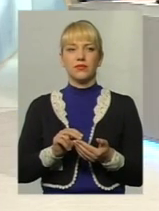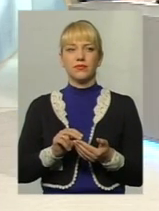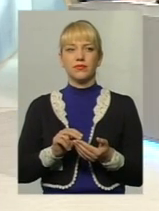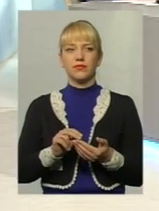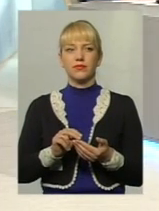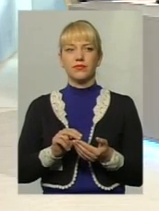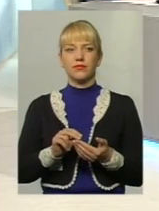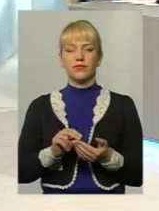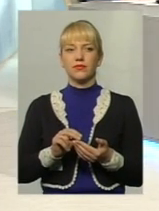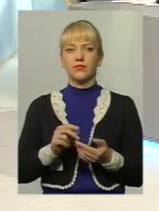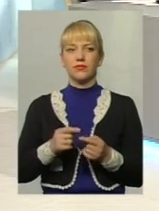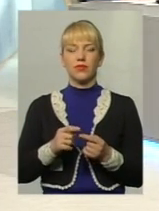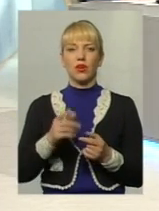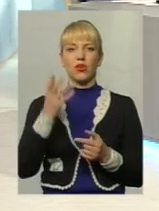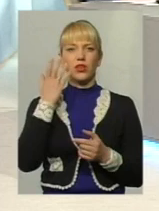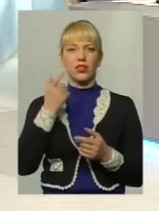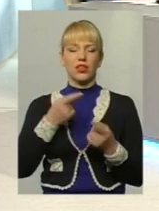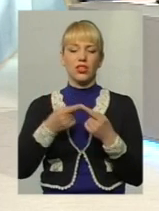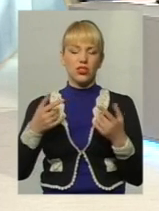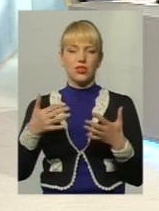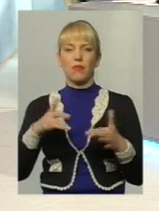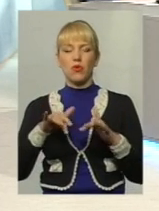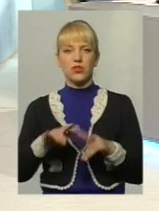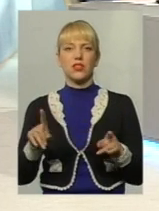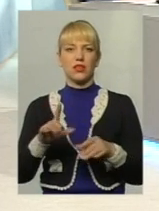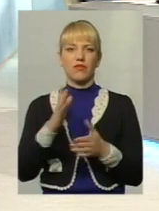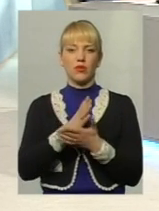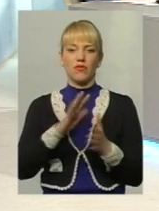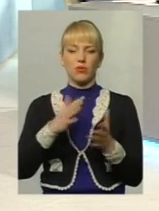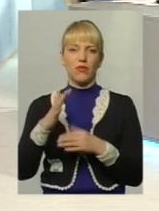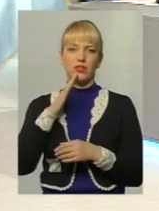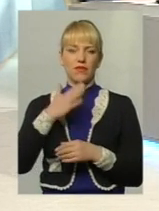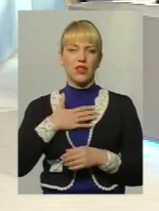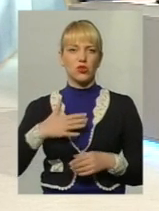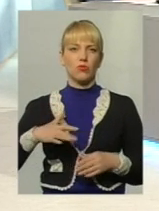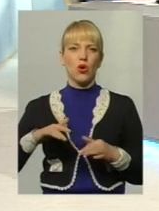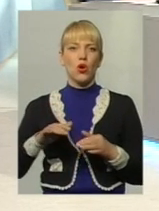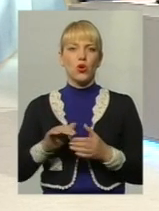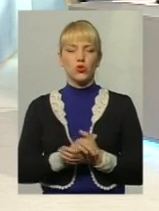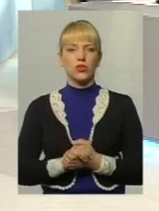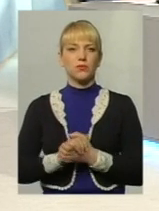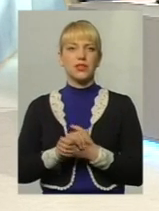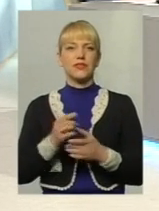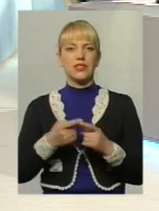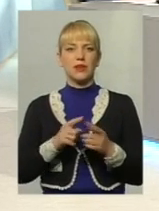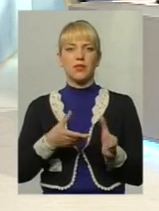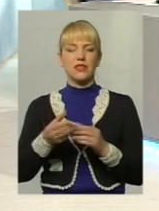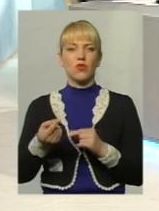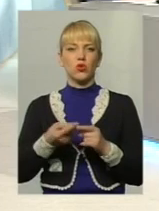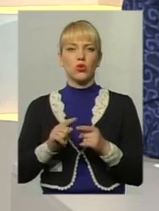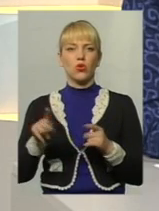навпаки, якийсь інший процес, який відбувається в нашому суспільстві. Призводять до того, що